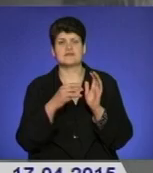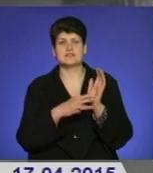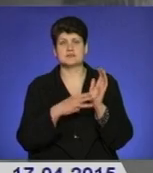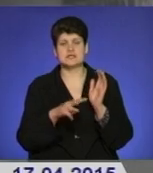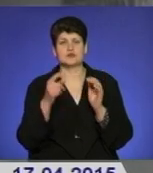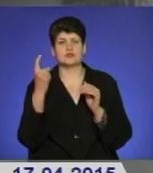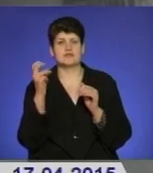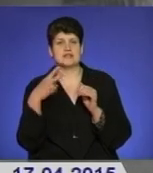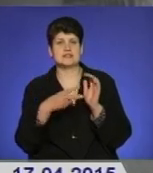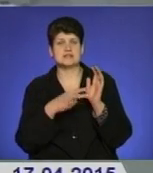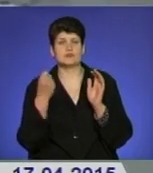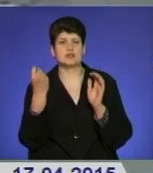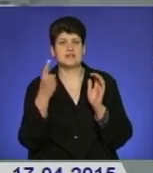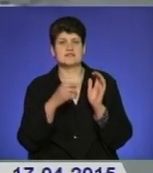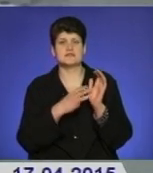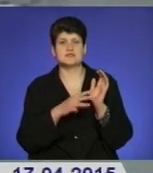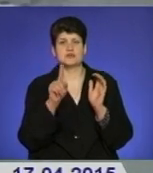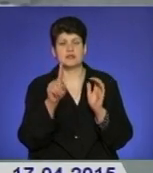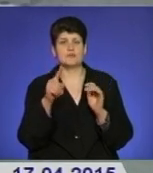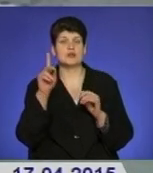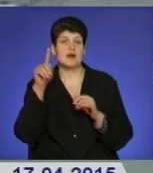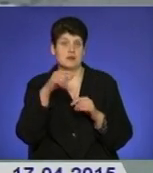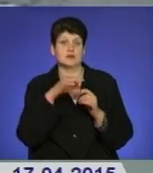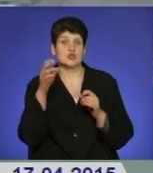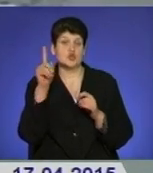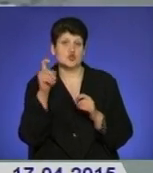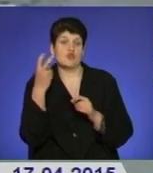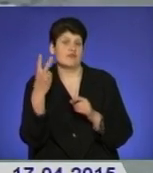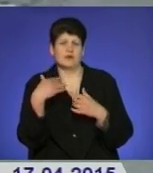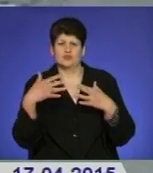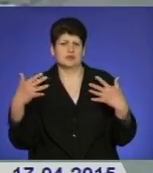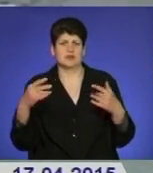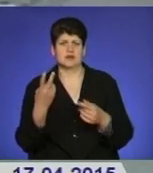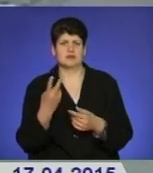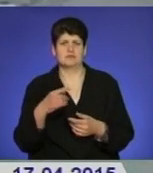27 11 71 або на лінію 102 будь-якого відділення міліції.